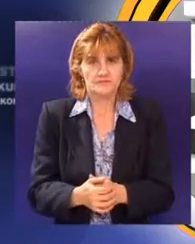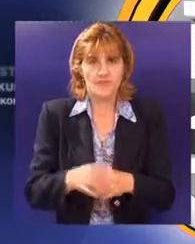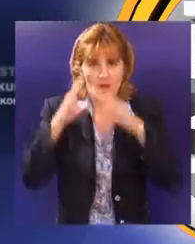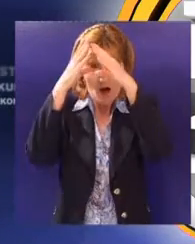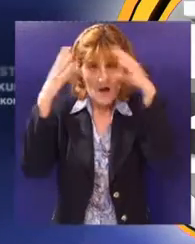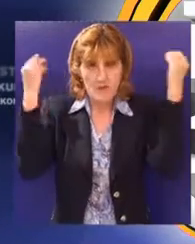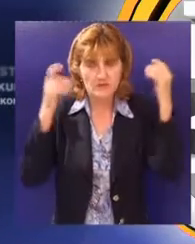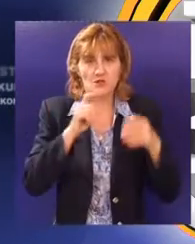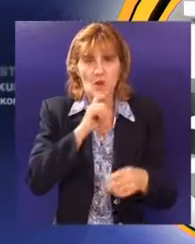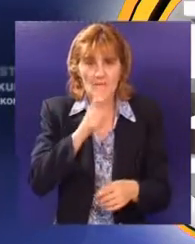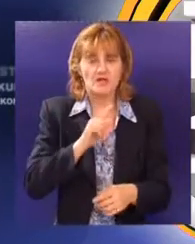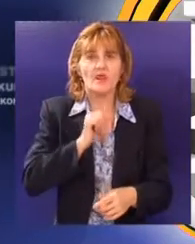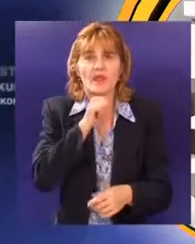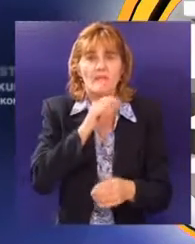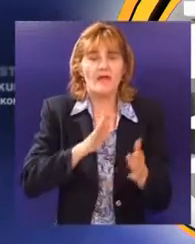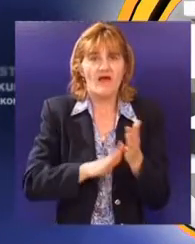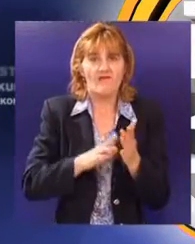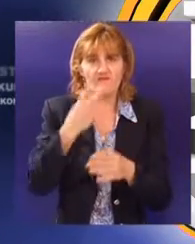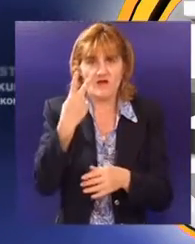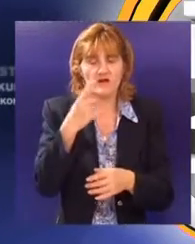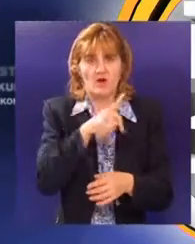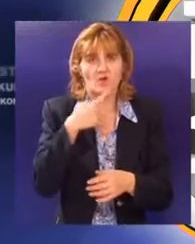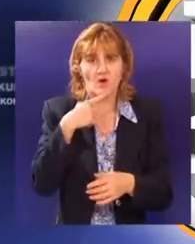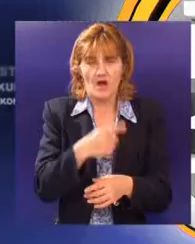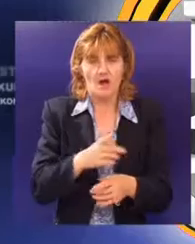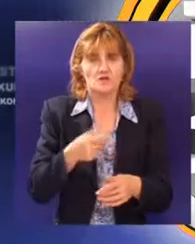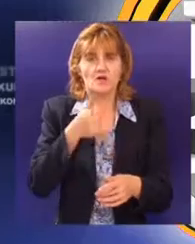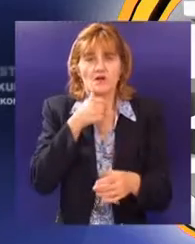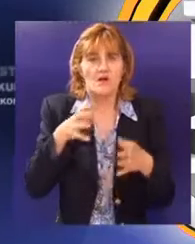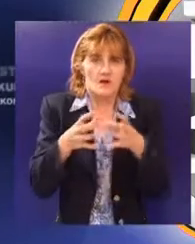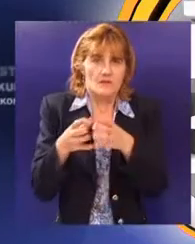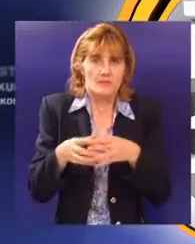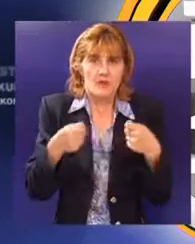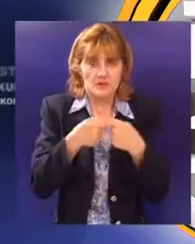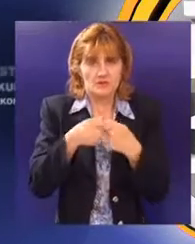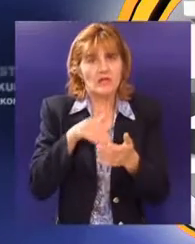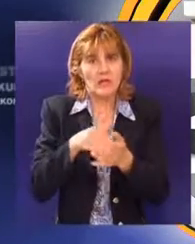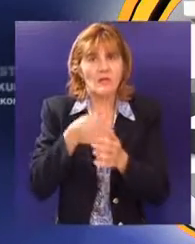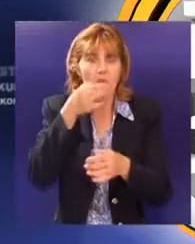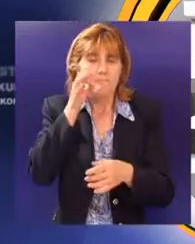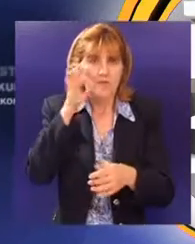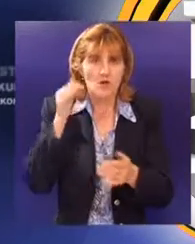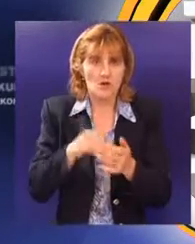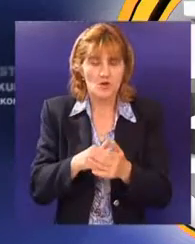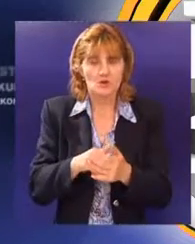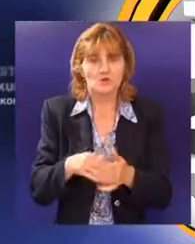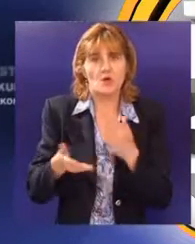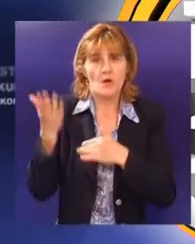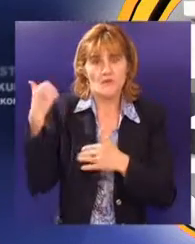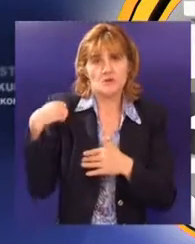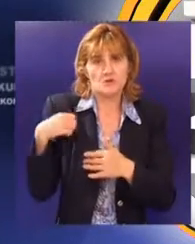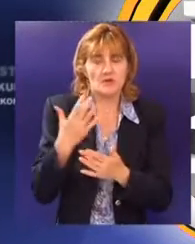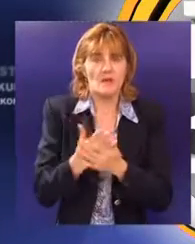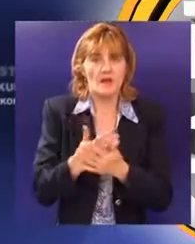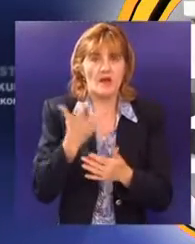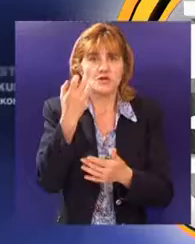Ambasador Mađarske u Srbiji Imre Varga je rekao da bi na polju investicija rezultati mogli da budu bolji. Mađarske firme su u rani godine ulagale